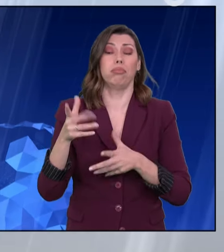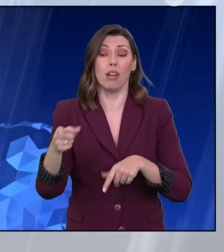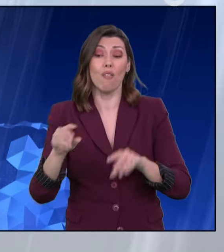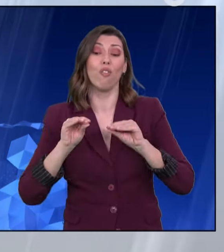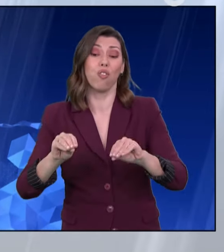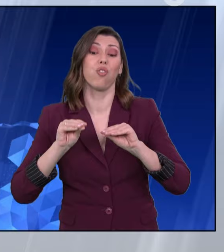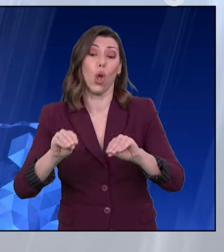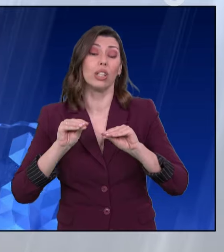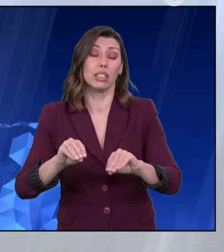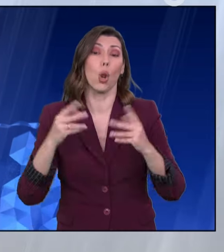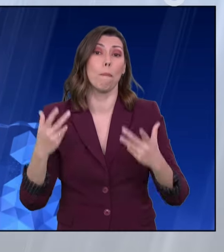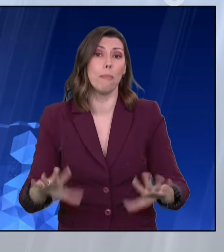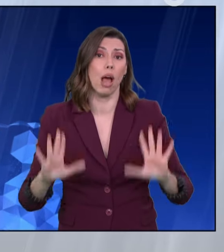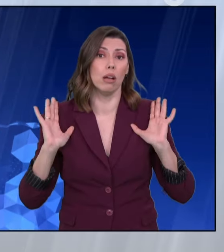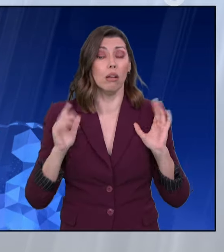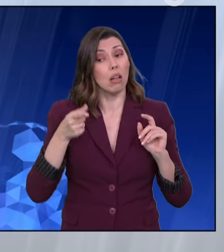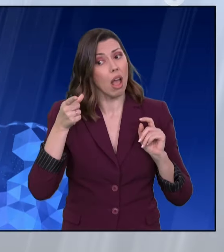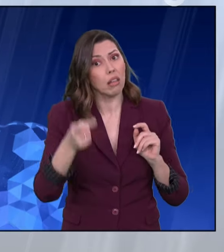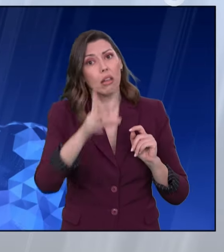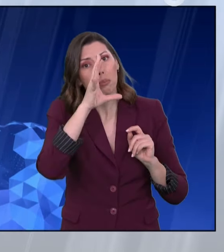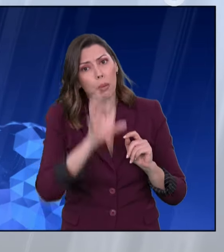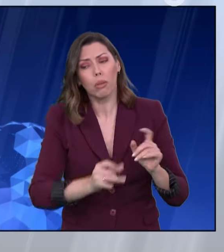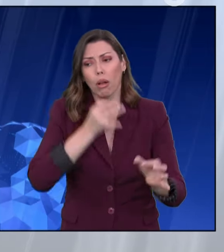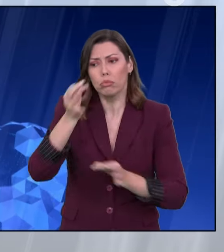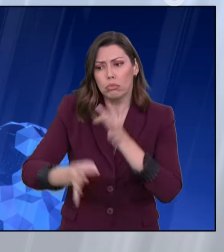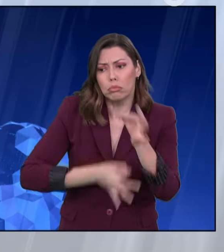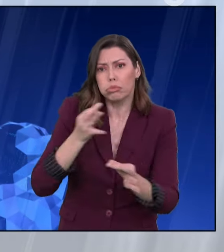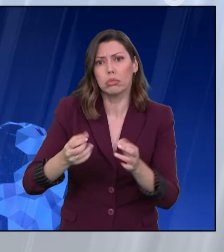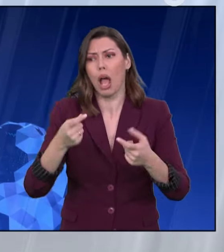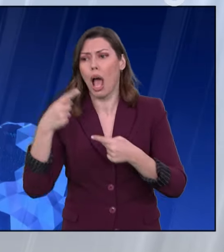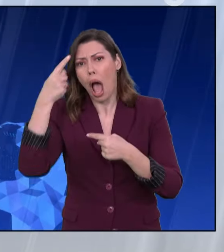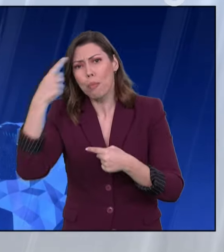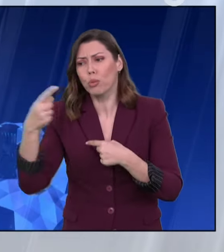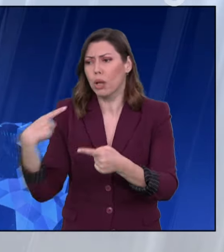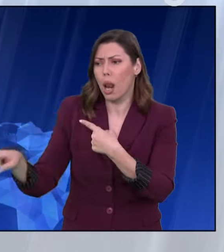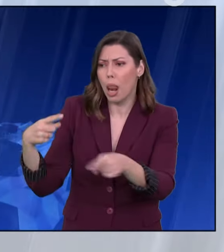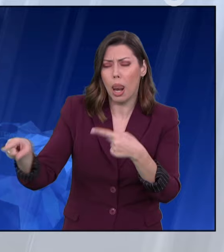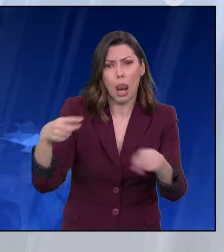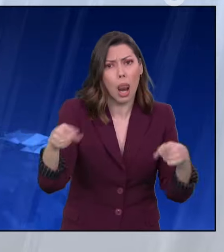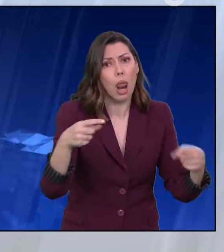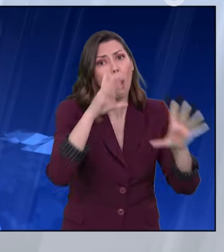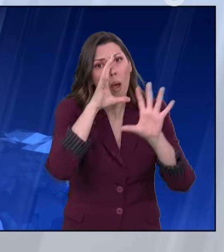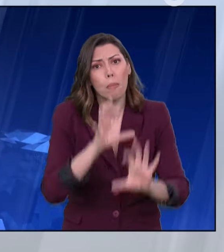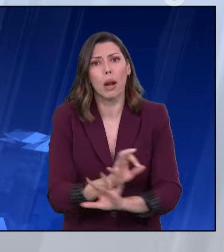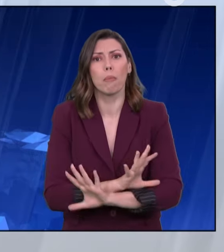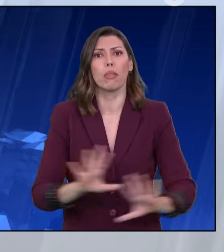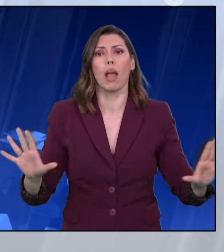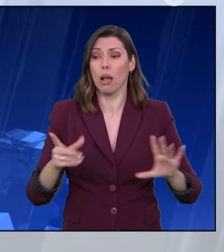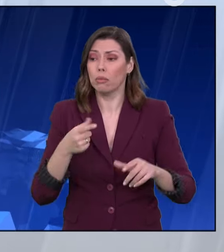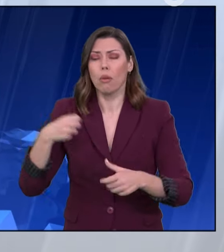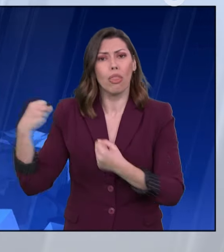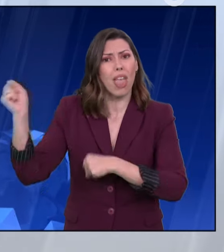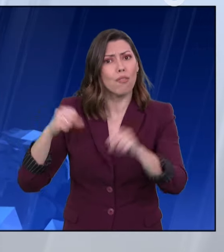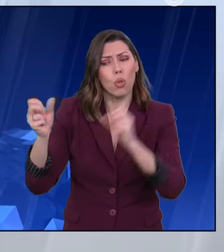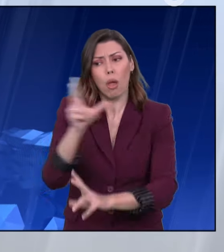Είχαν αντίθετη άποψη. Φύγαμε από εκεί πολύ πιο ενωμένοι ακόμα και με όσα πρόθεκαν από αυτούς που διαφωνούσαν